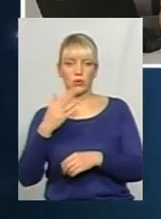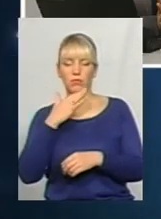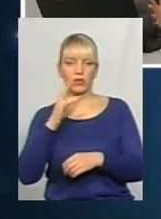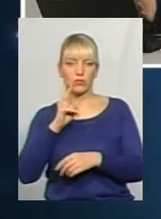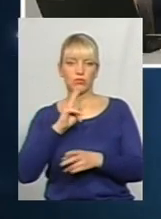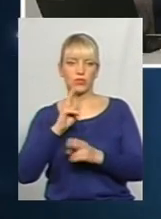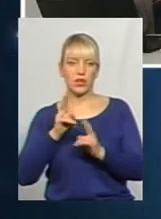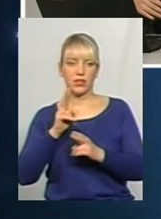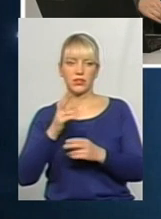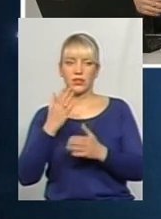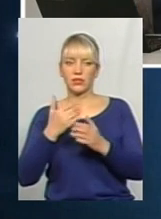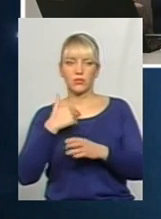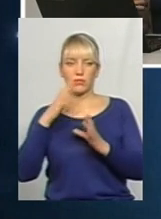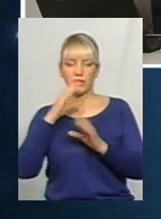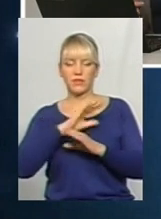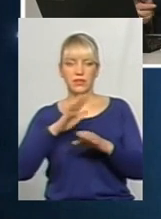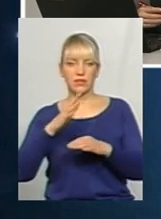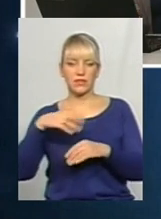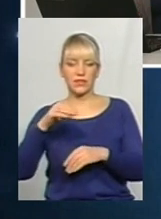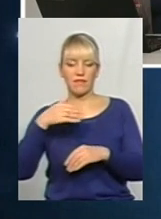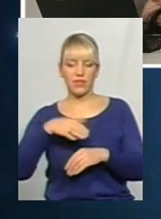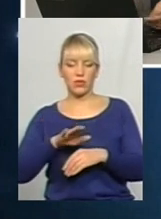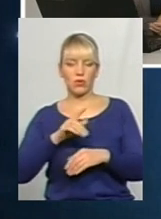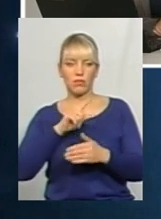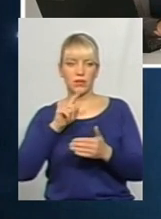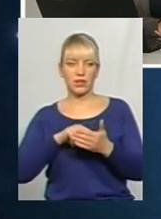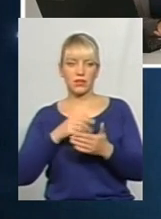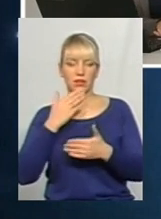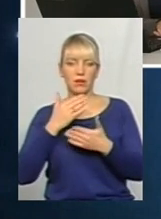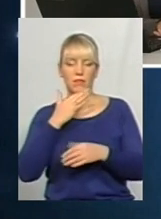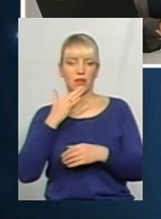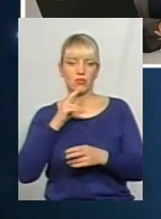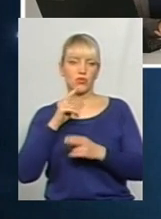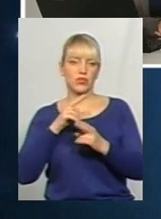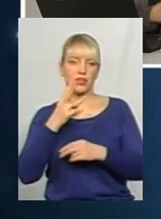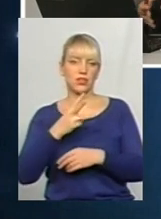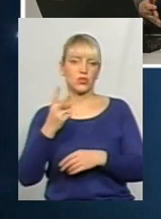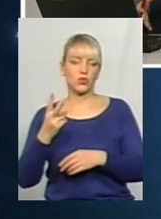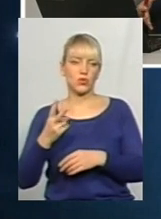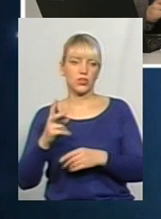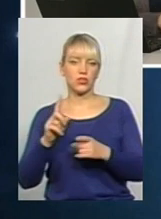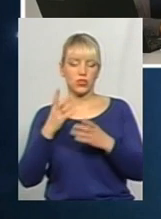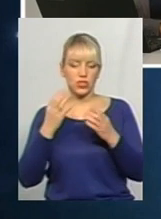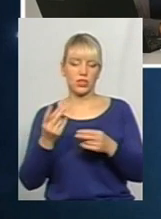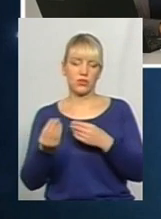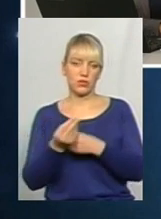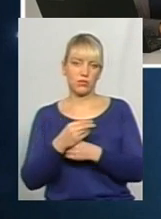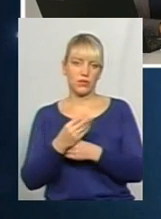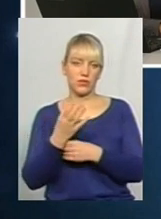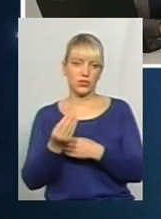Навіть якщо ми не встигнемо всі відеопитання задати, то на нього дуже багато людей жалілося, що потрібно ще щось.